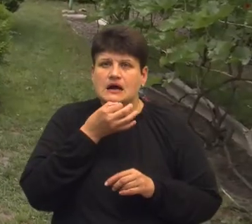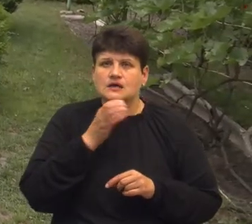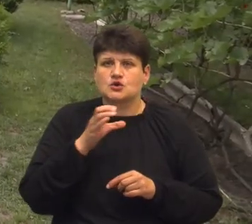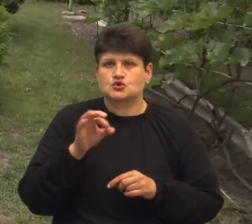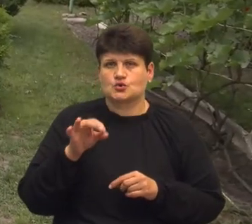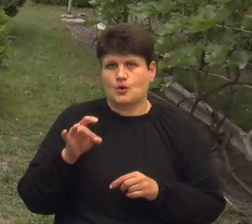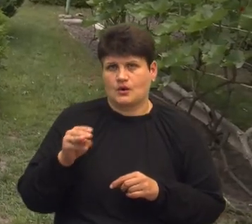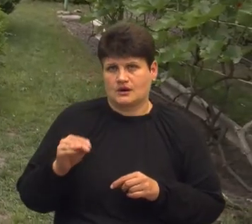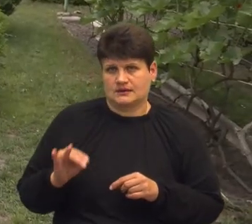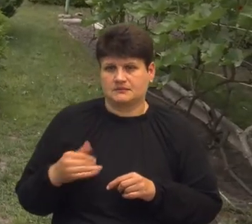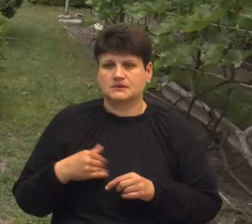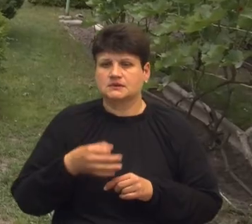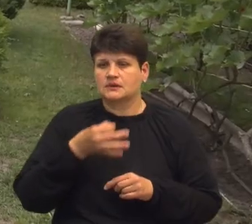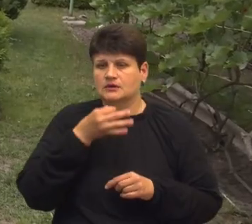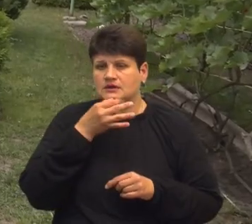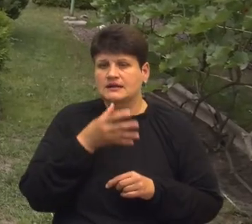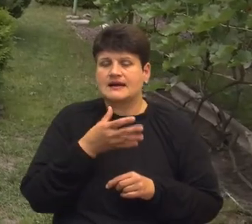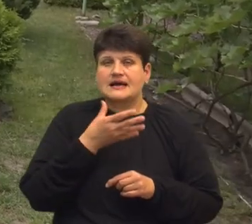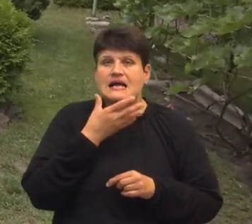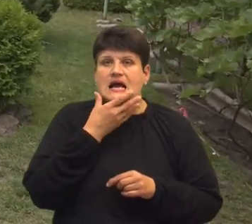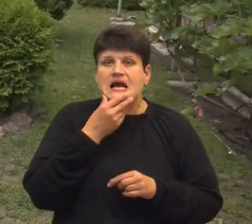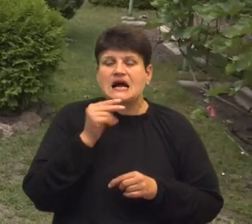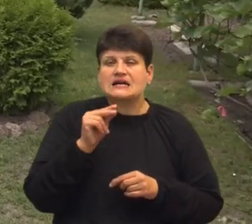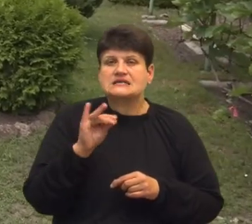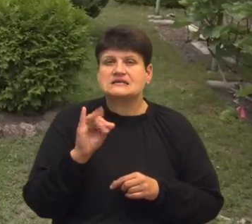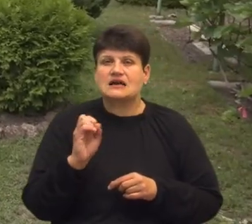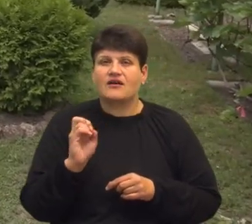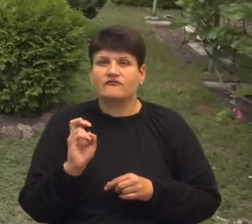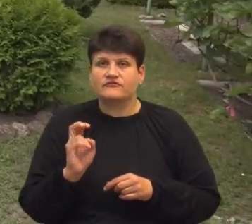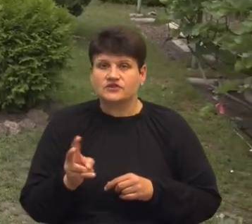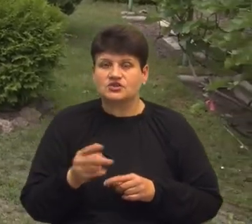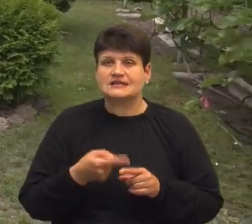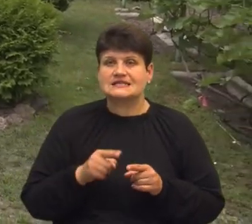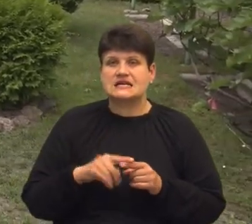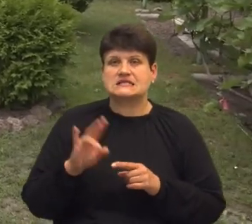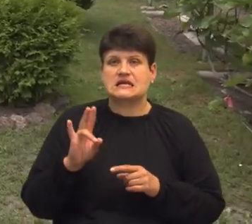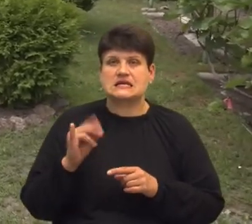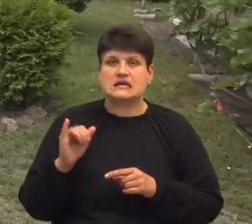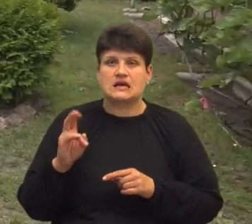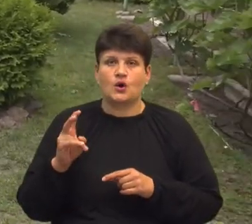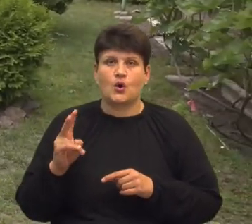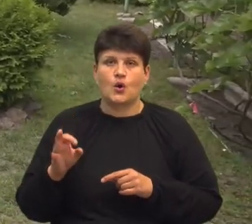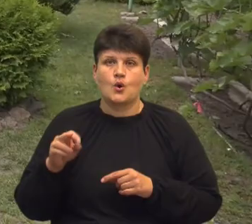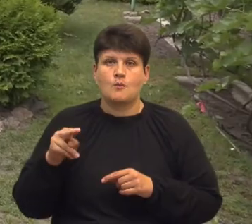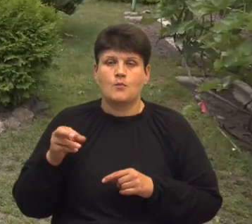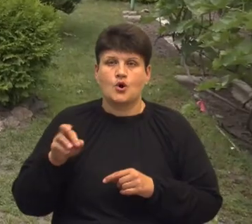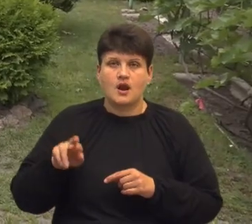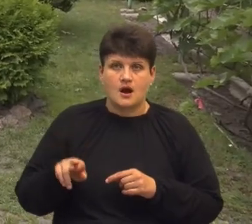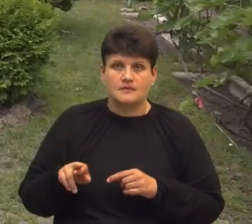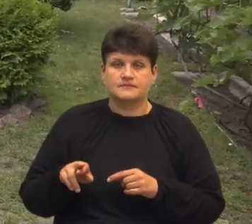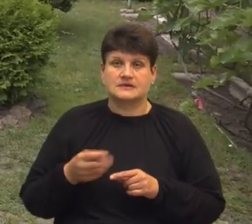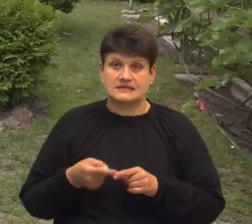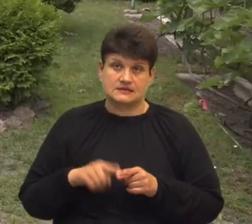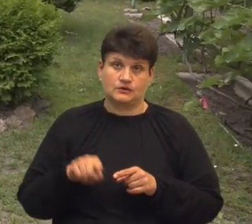подобається такий сорт, як Красавчик, це Олега Писанки, селекціонера з Нікополя нашого. Ось такий